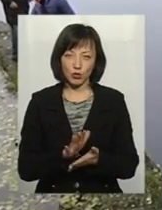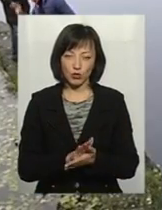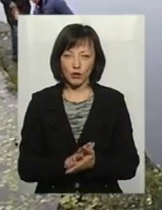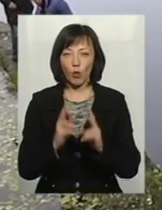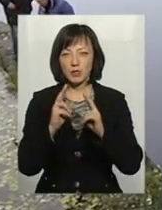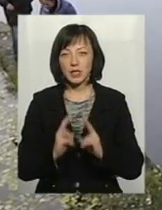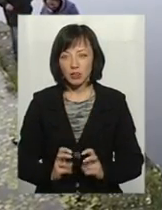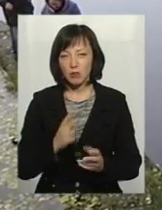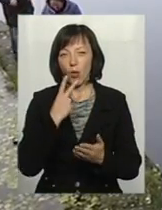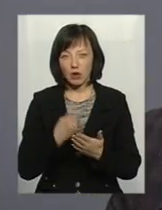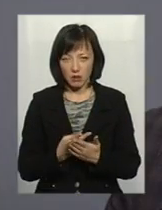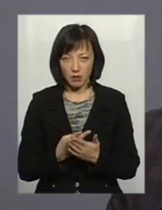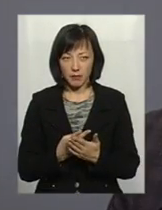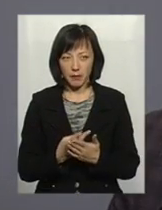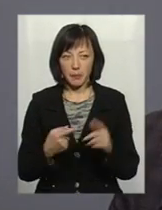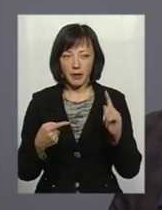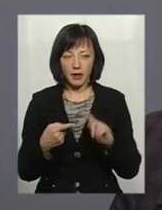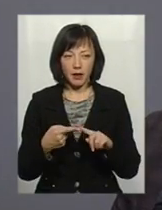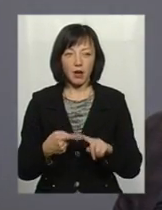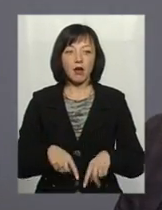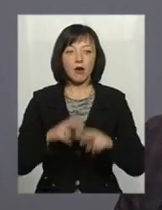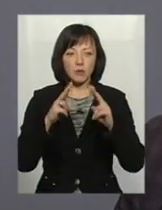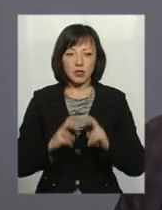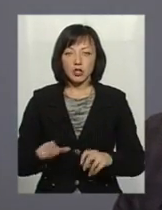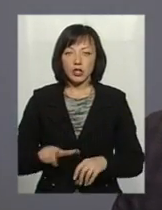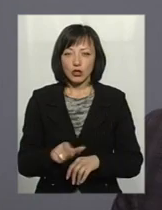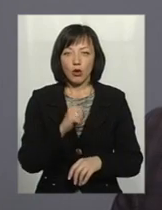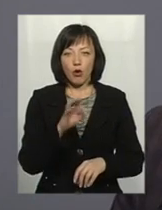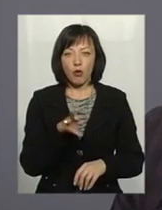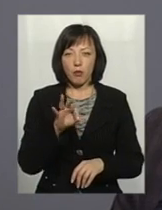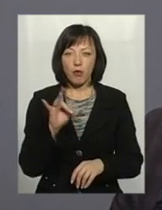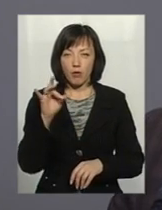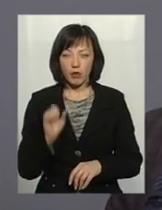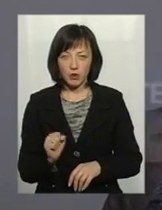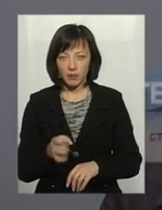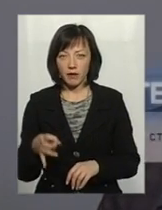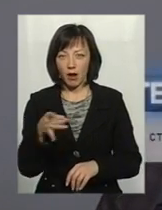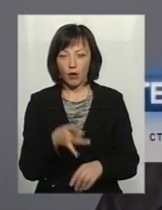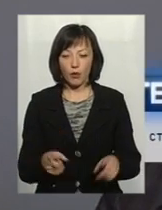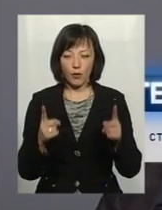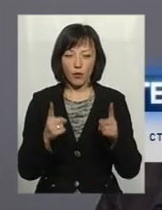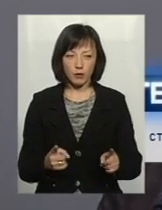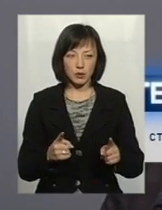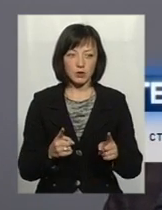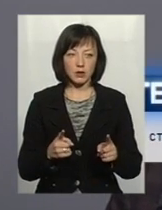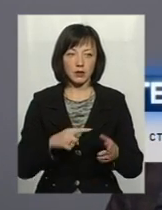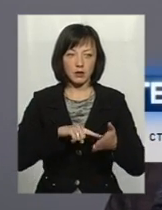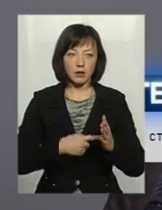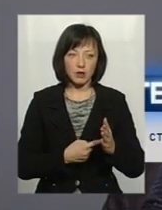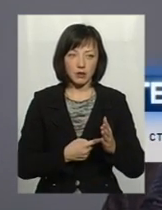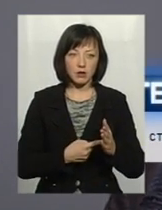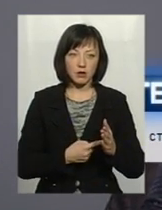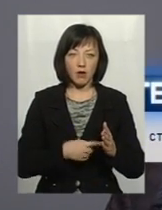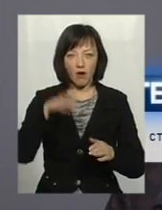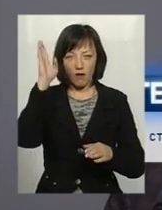Обстеження показали. Обстежено річку Хомору у районі протікання від Гамарнянського до